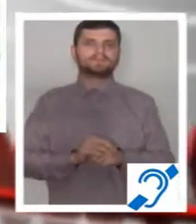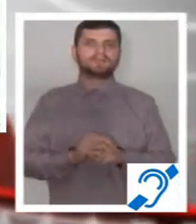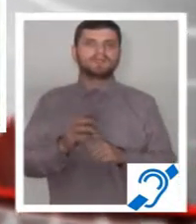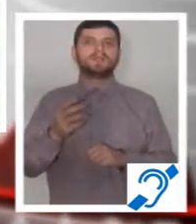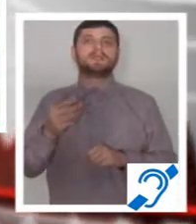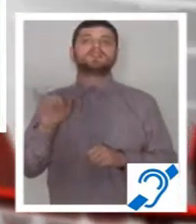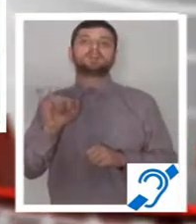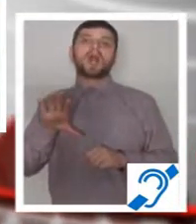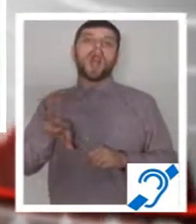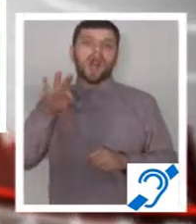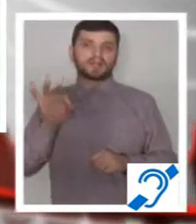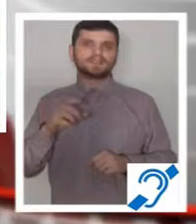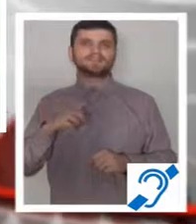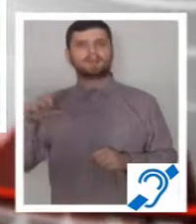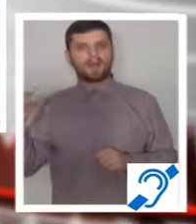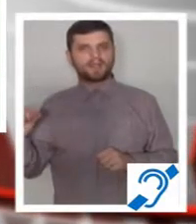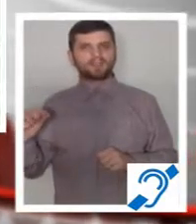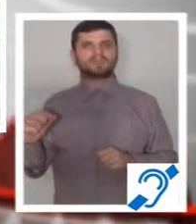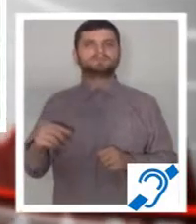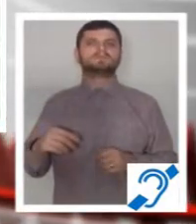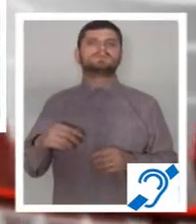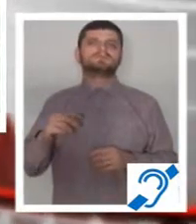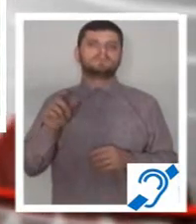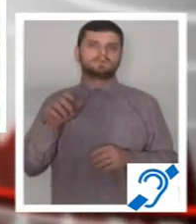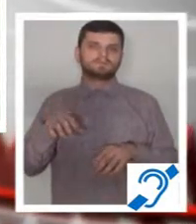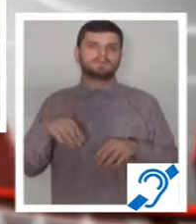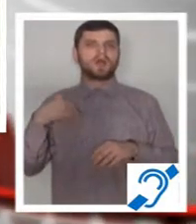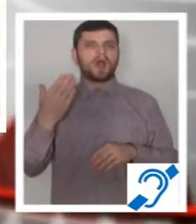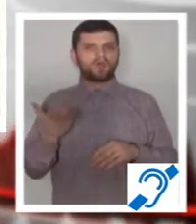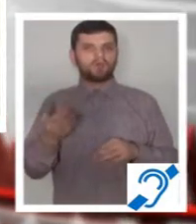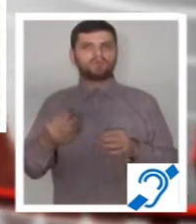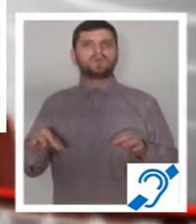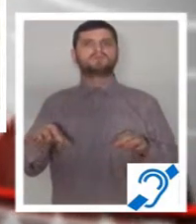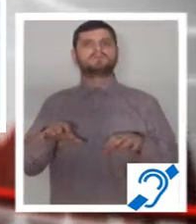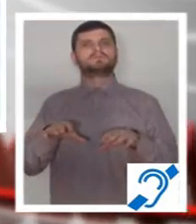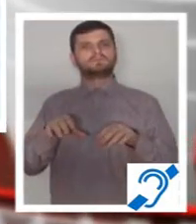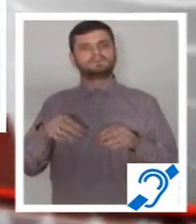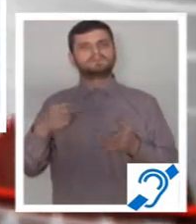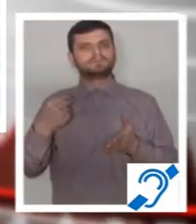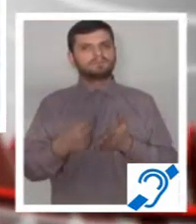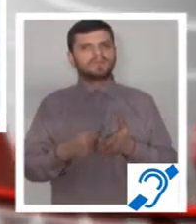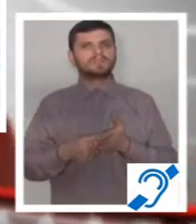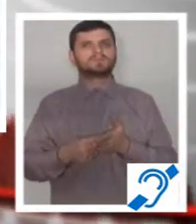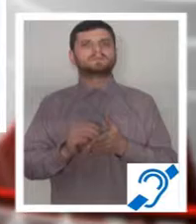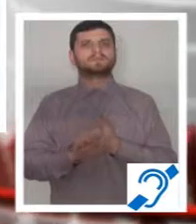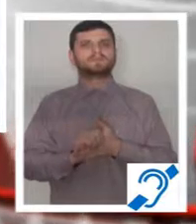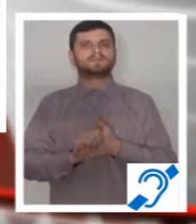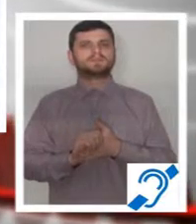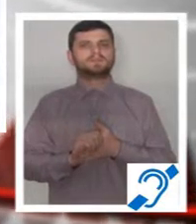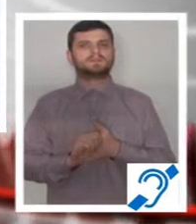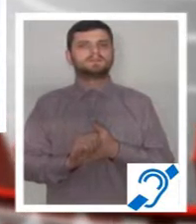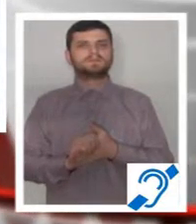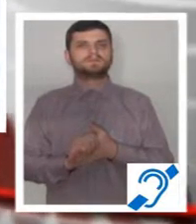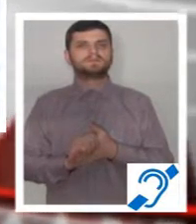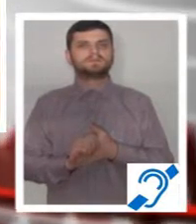au ales să plece cu condițiile pe care le ofeream, au fost în majoritatea lor o persoană